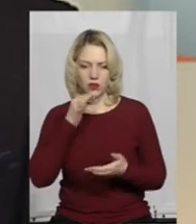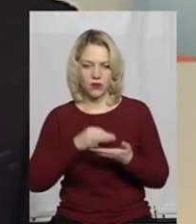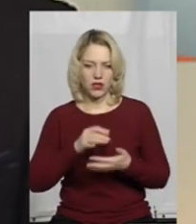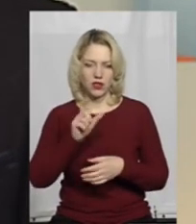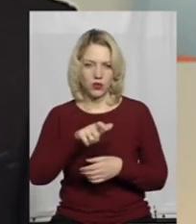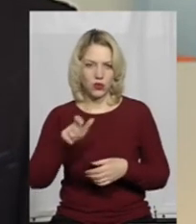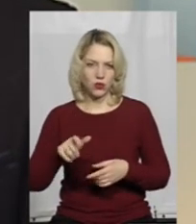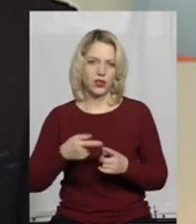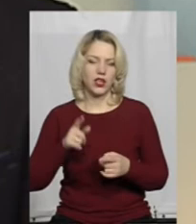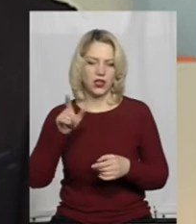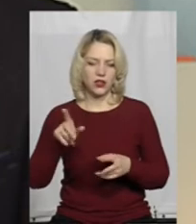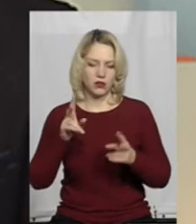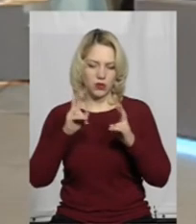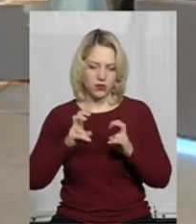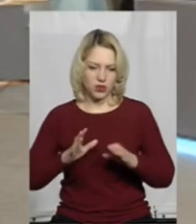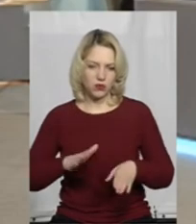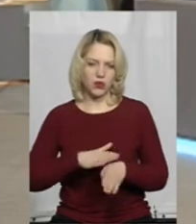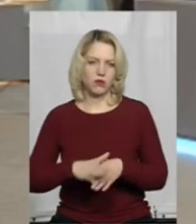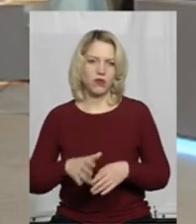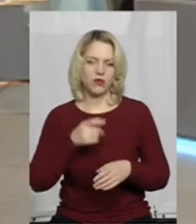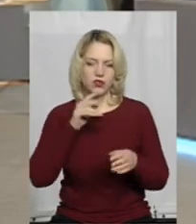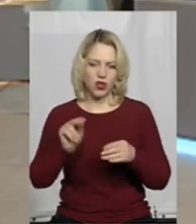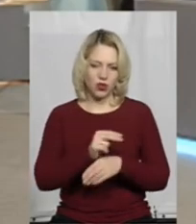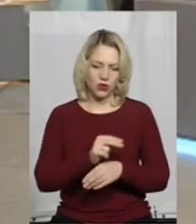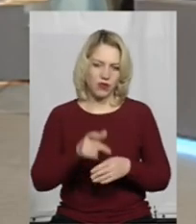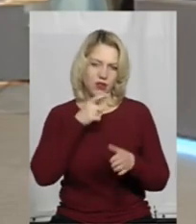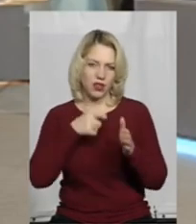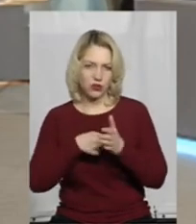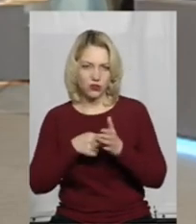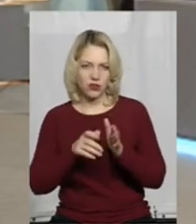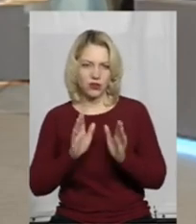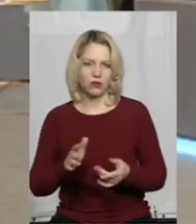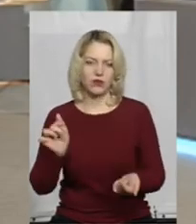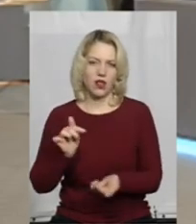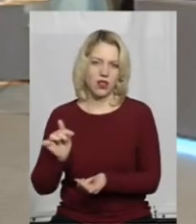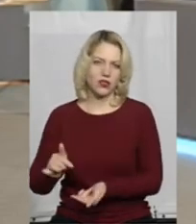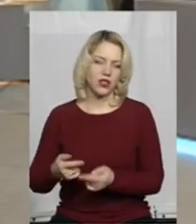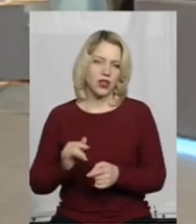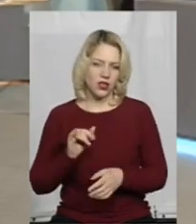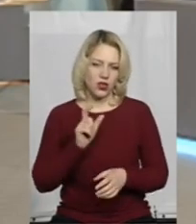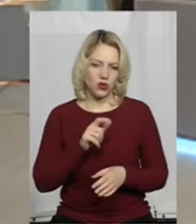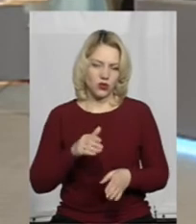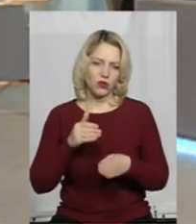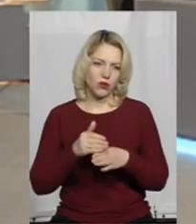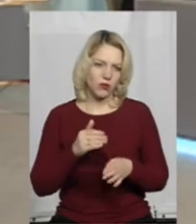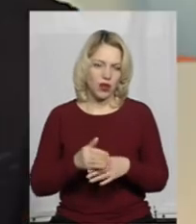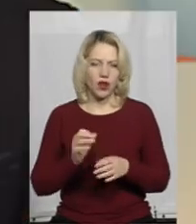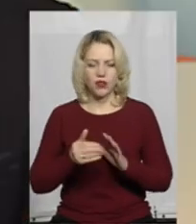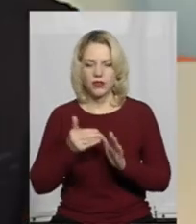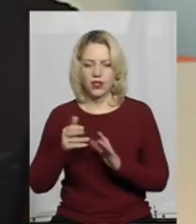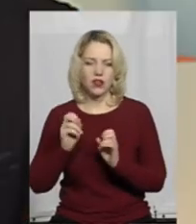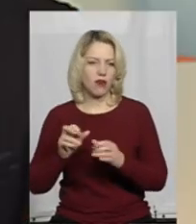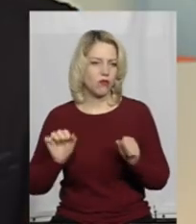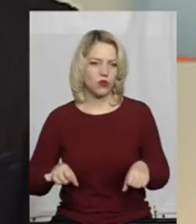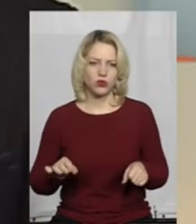руки. Там проходить повністю обстеження, лікування, харчування належне. Люди допомагають, відкликаються з усіх сторон, хто